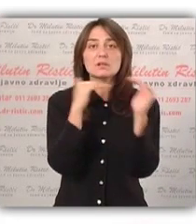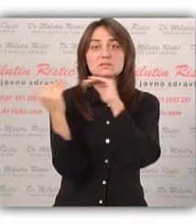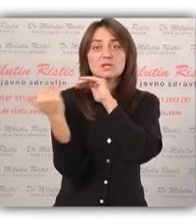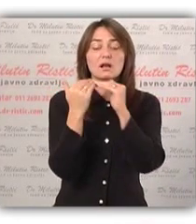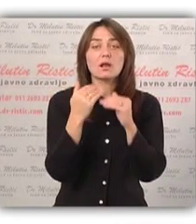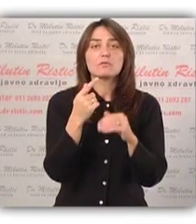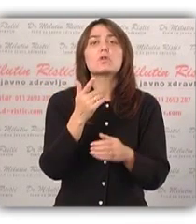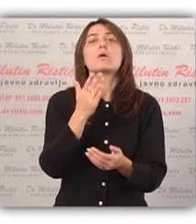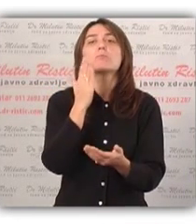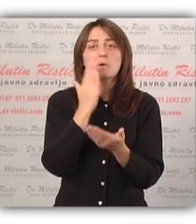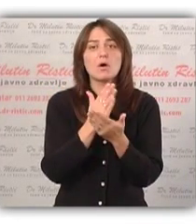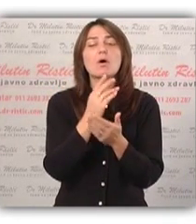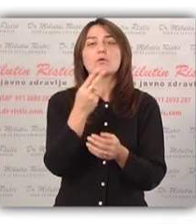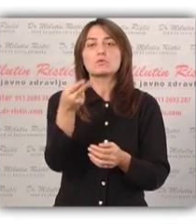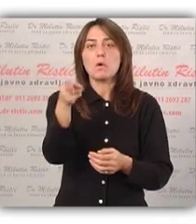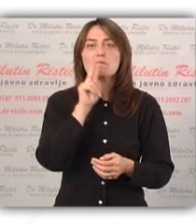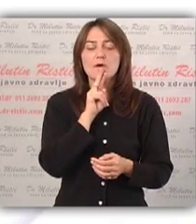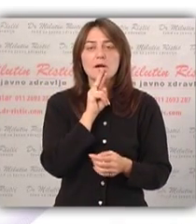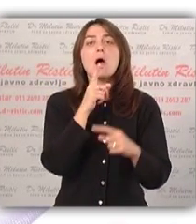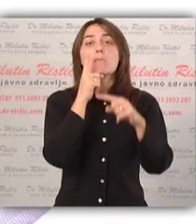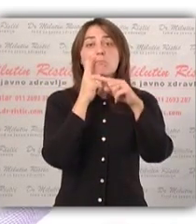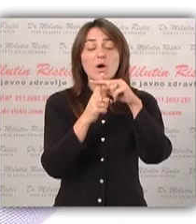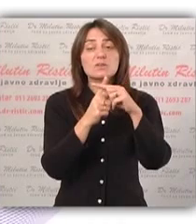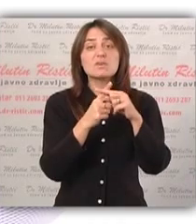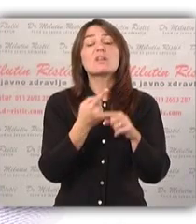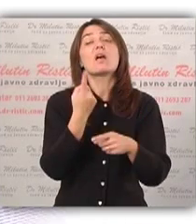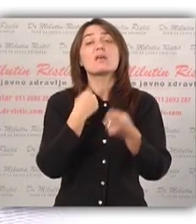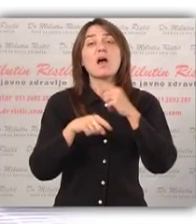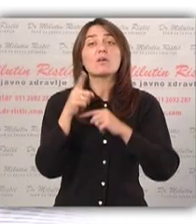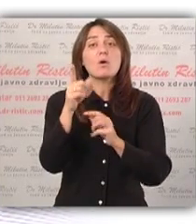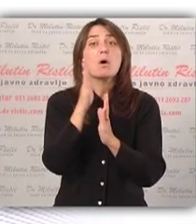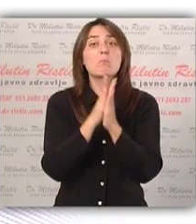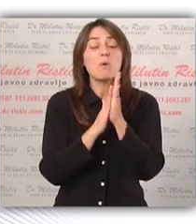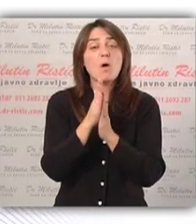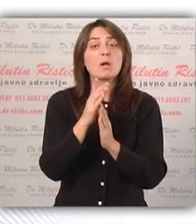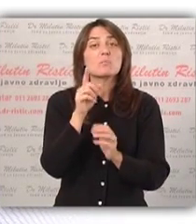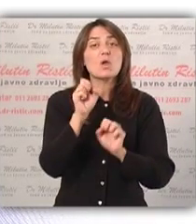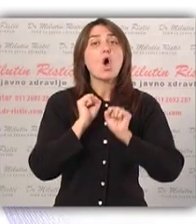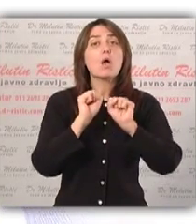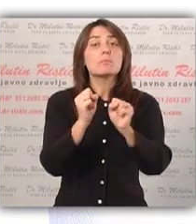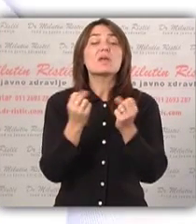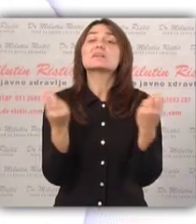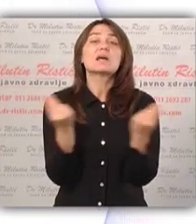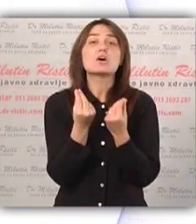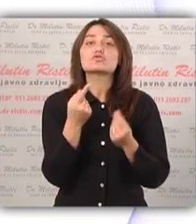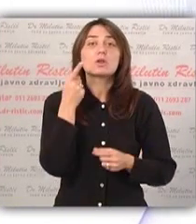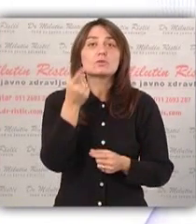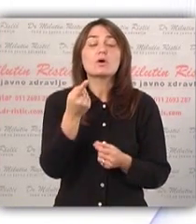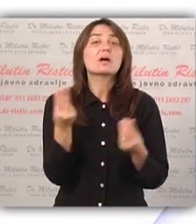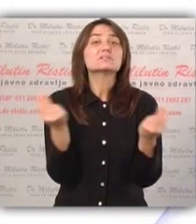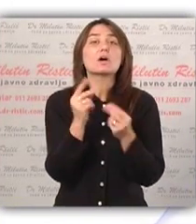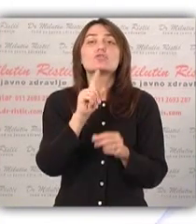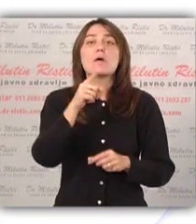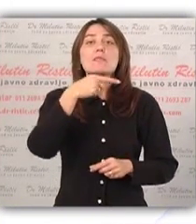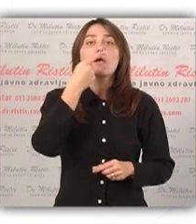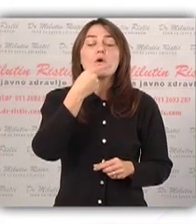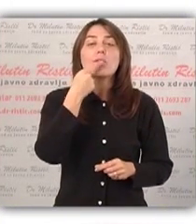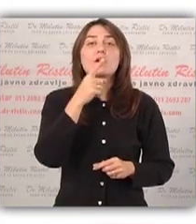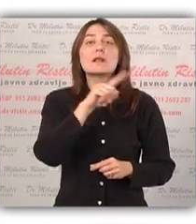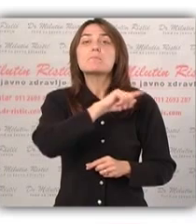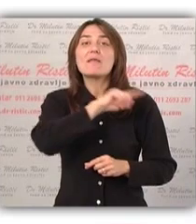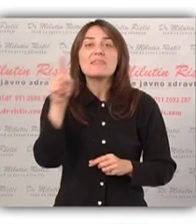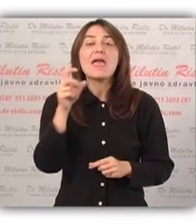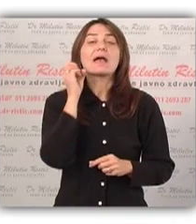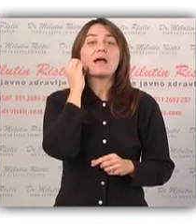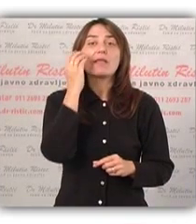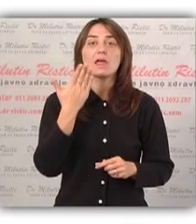saradnika odgovara potvrdno iako bi najradije tu molbu ili zahtev odbio. Zašto je to tako? Zašto ne govorimo